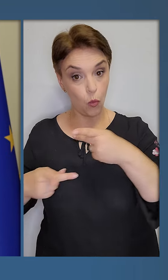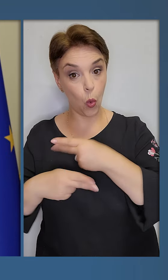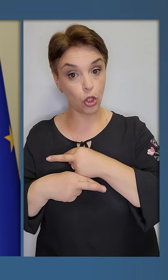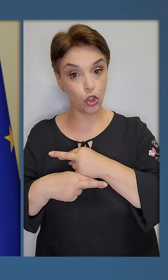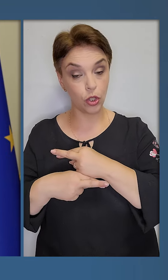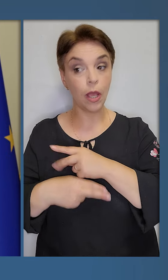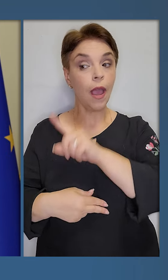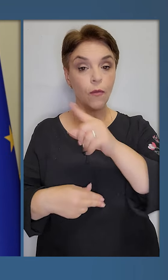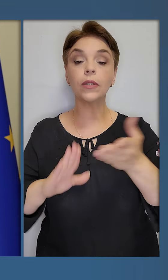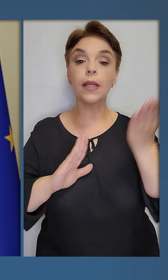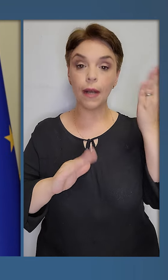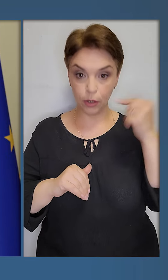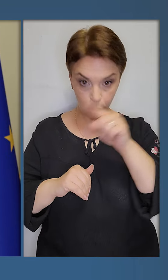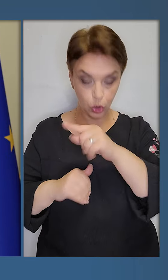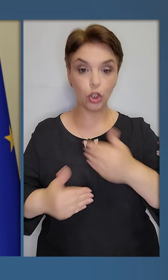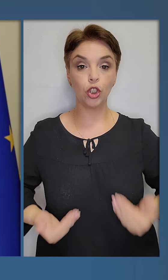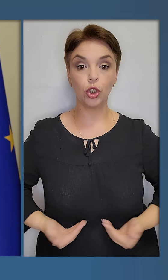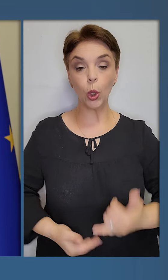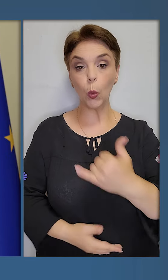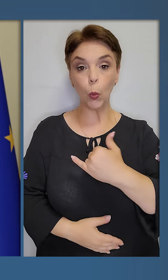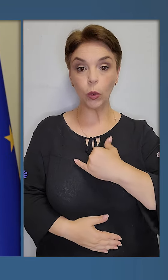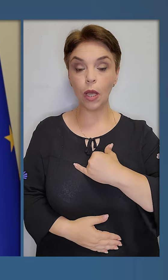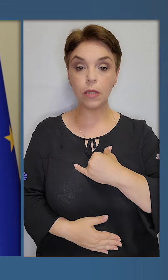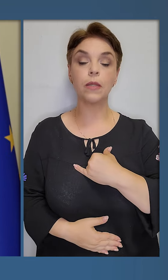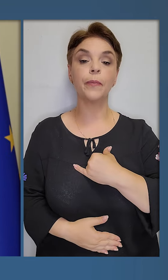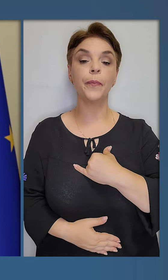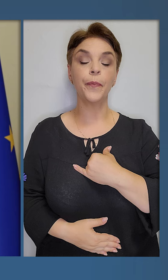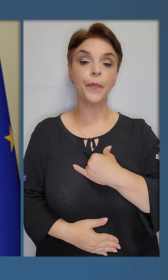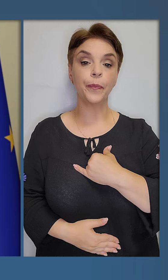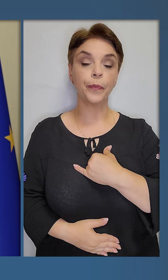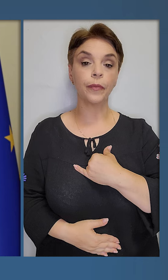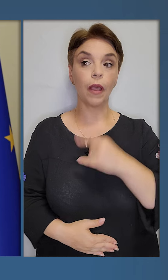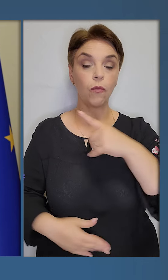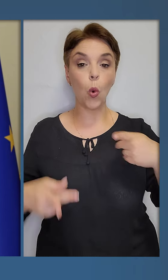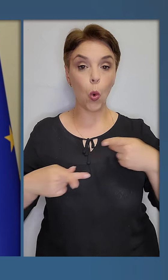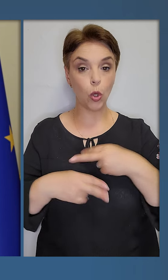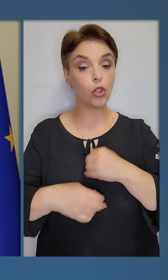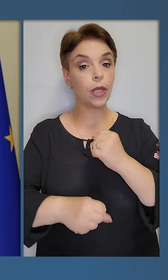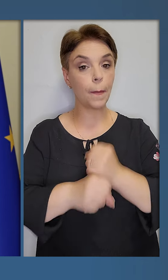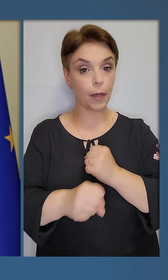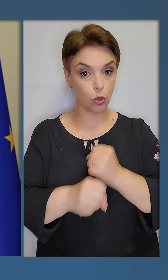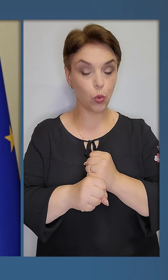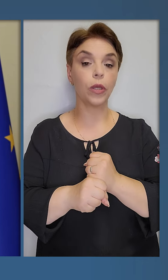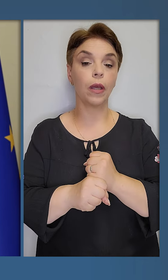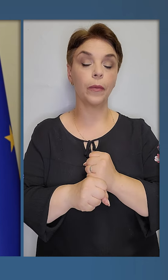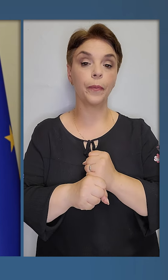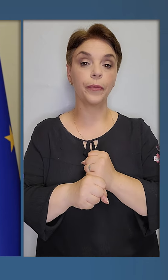Вони і раніше вже жили у нас, в Угорщині працює